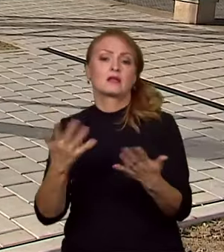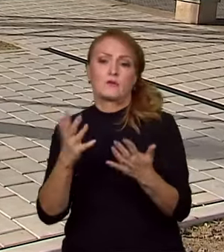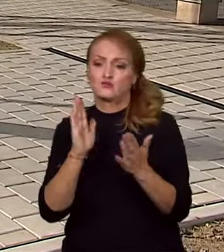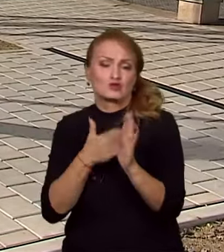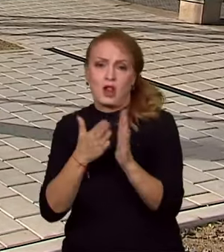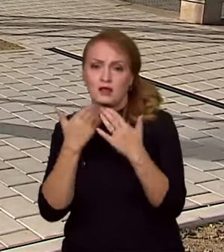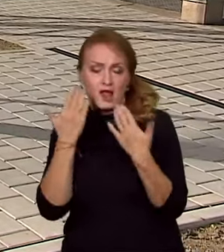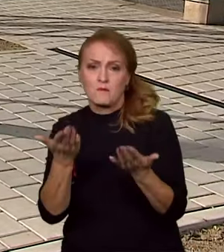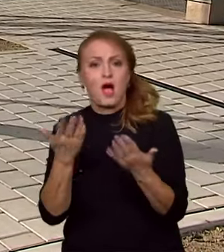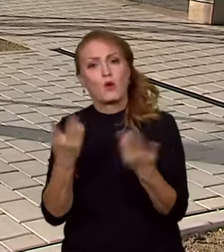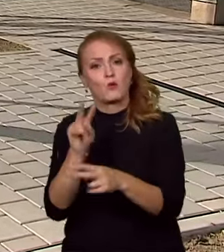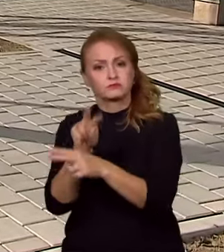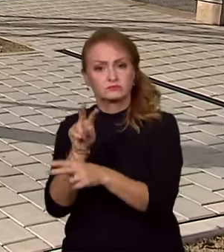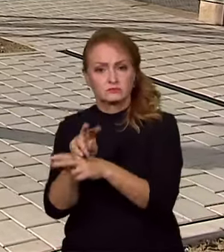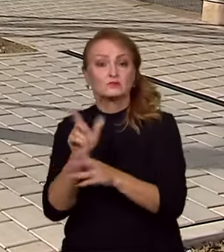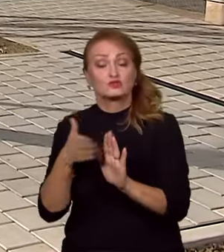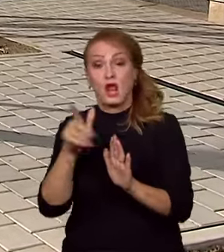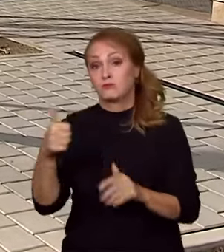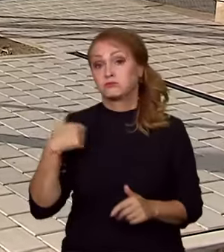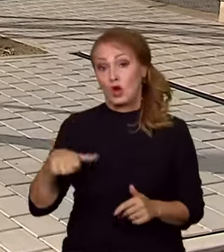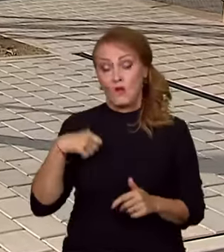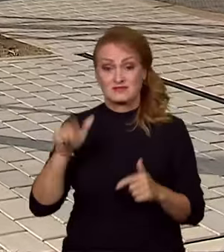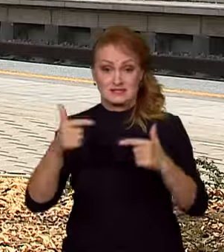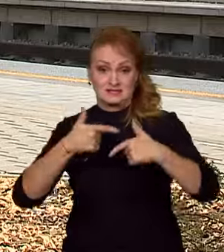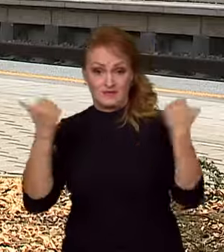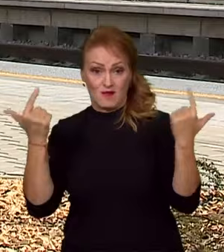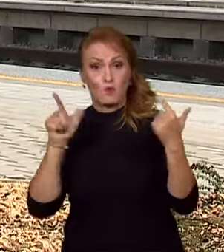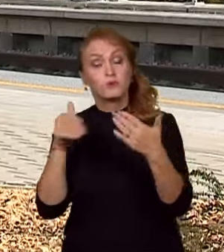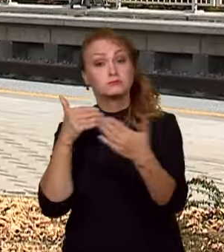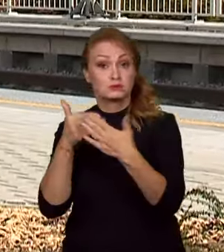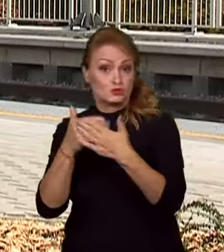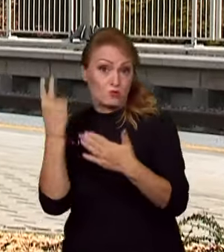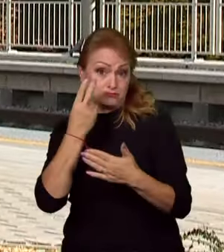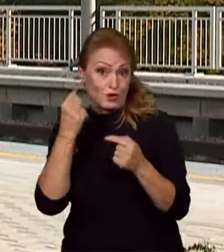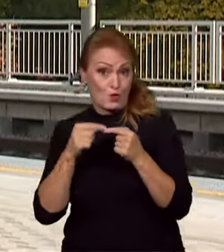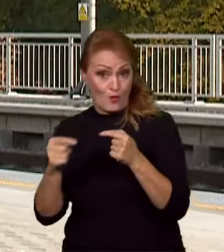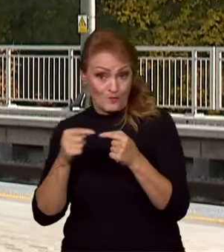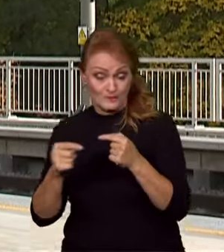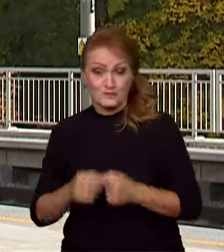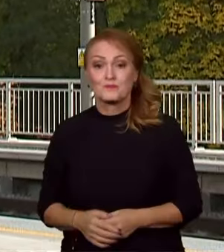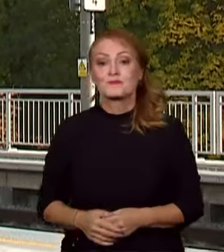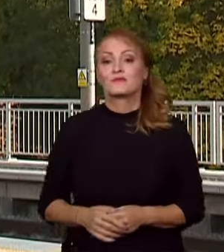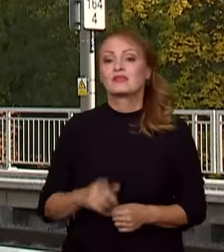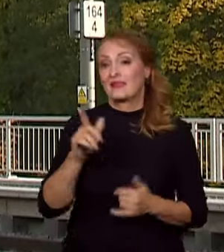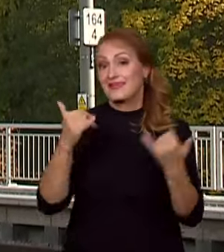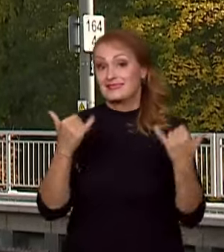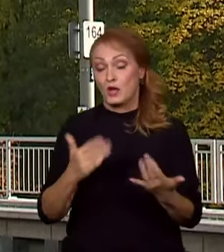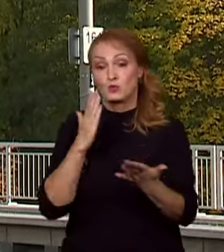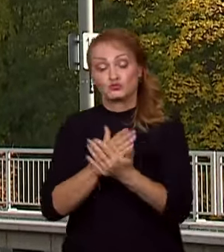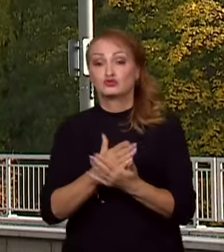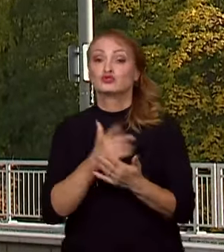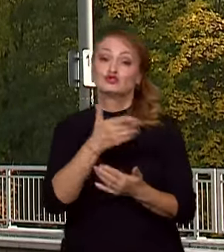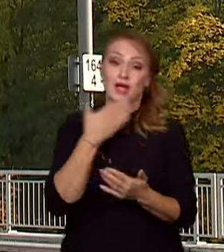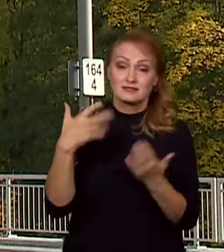třeba tato v Bílovicích nad Cvitavou, jen několik minut jízdy od Brna. Pomoci k tomu má fakt, že už teď se nachází na českých a moravských